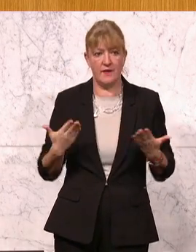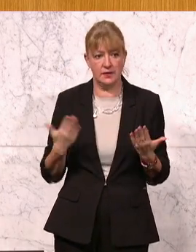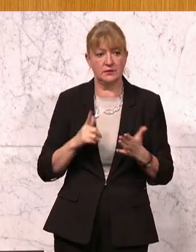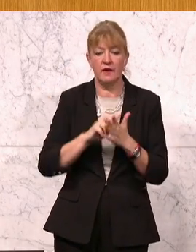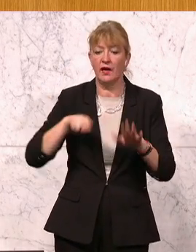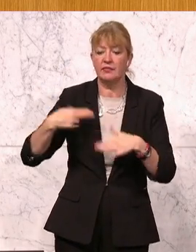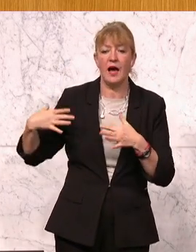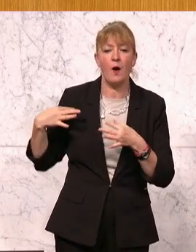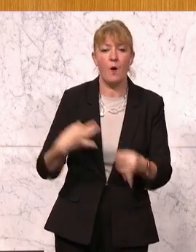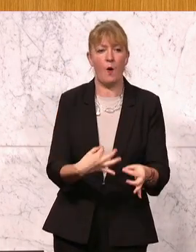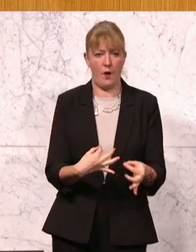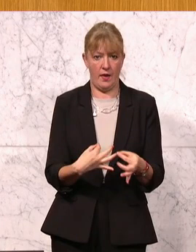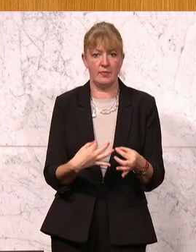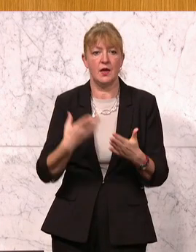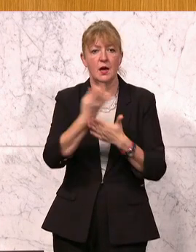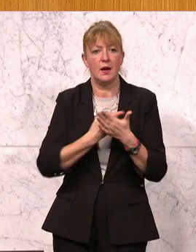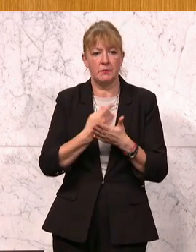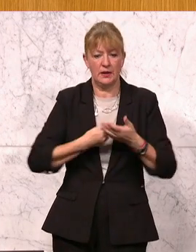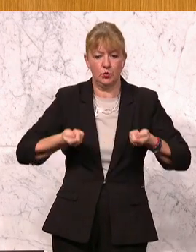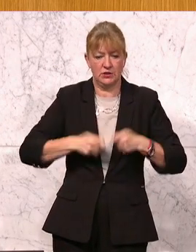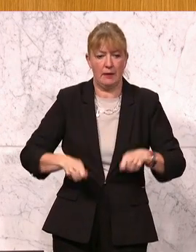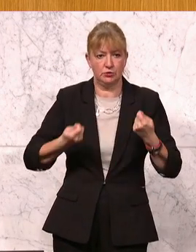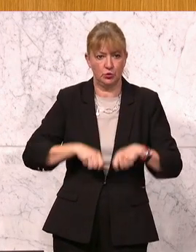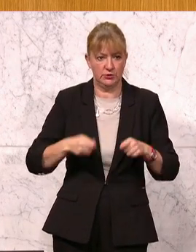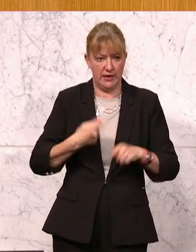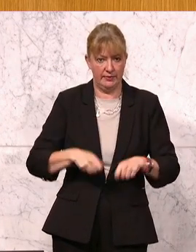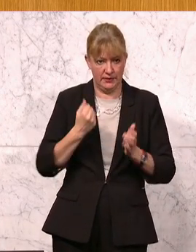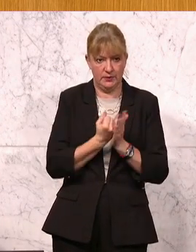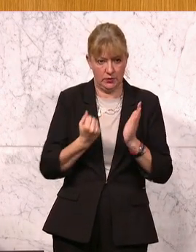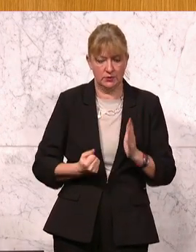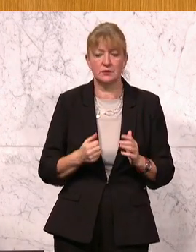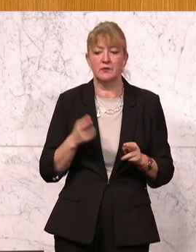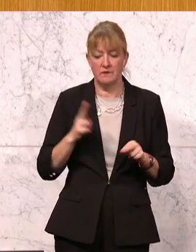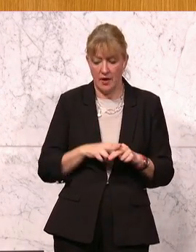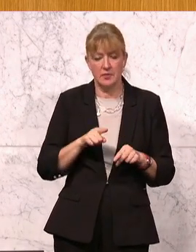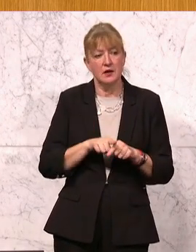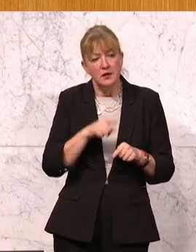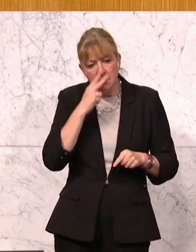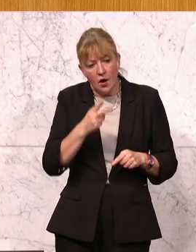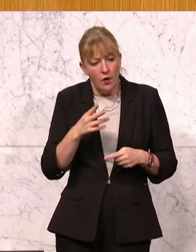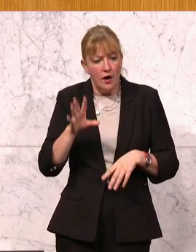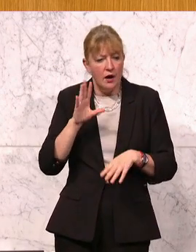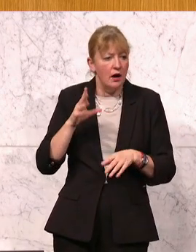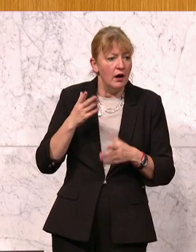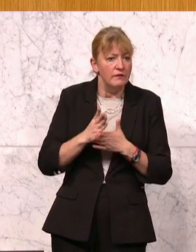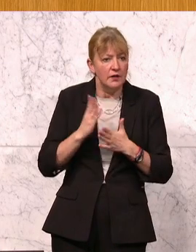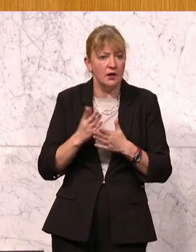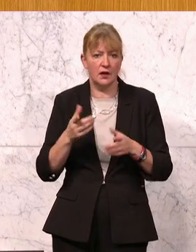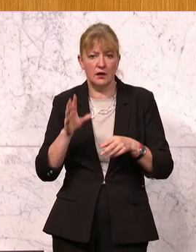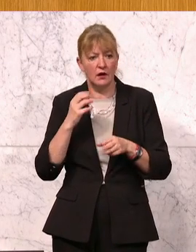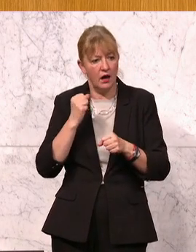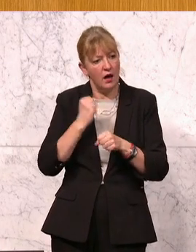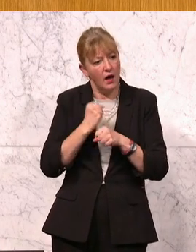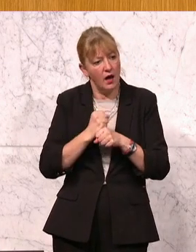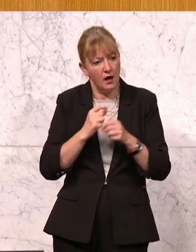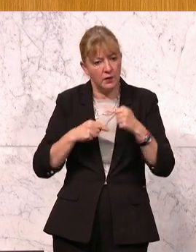Nachholen von Bildungsabschlüssen. Wenn man sich den Erwerbsverlauf von Menschen ansieht, die einen